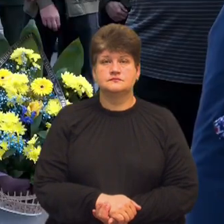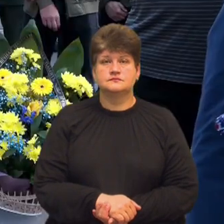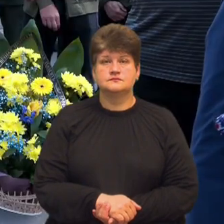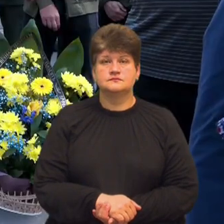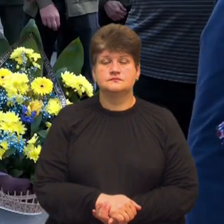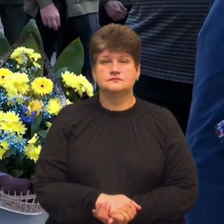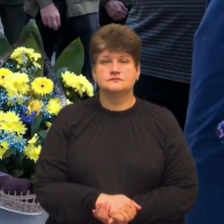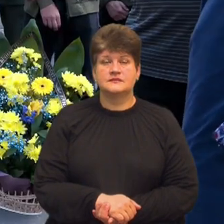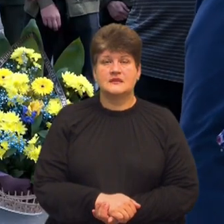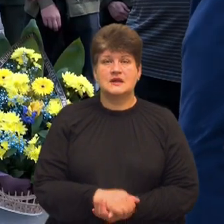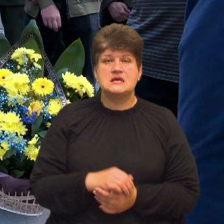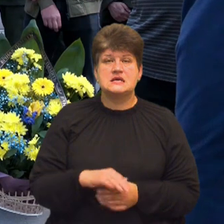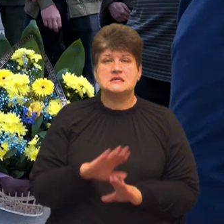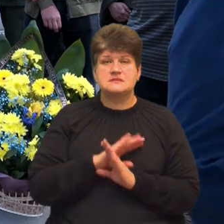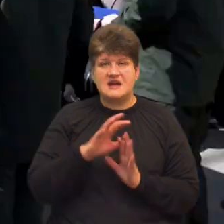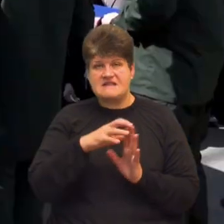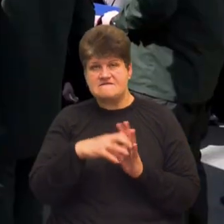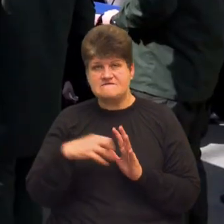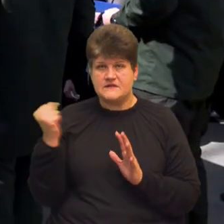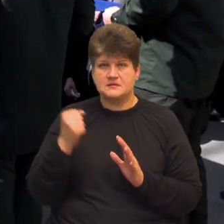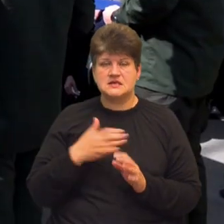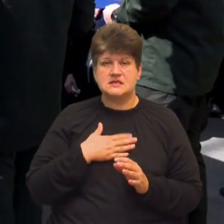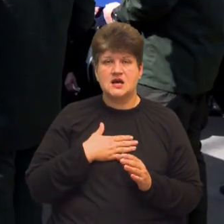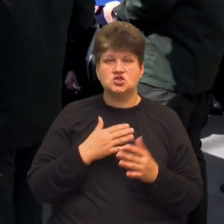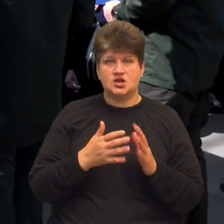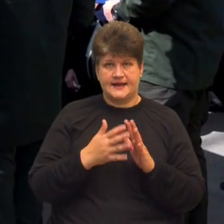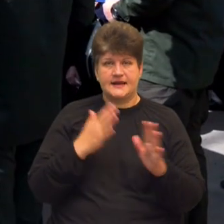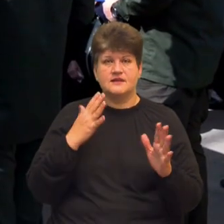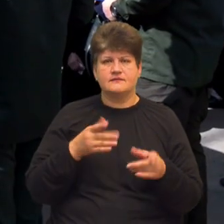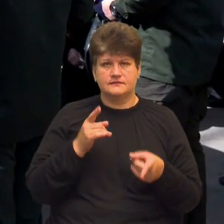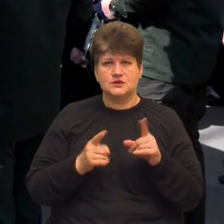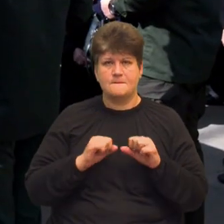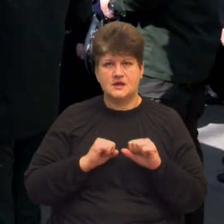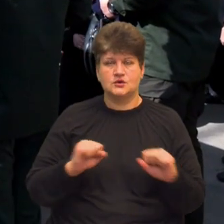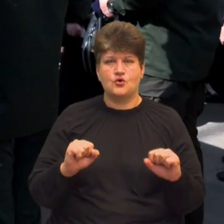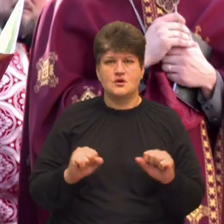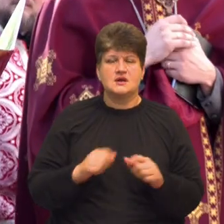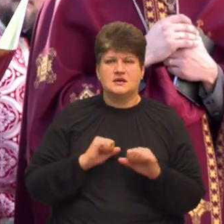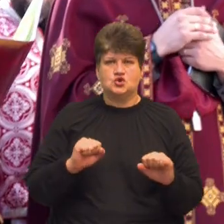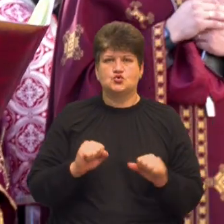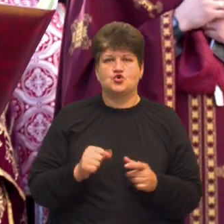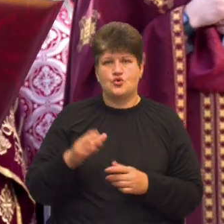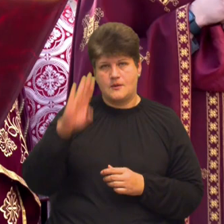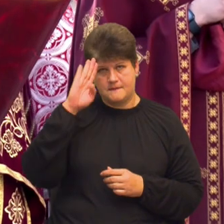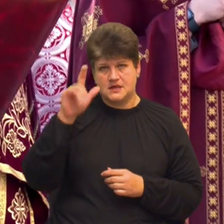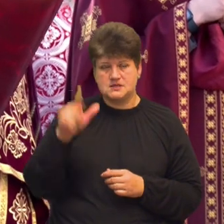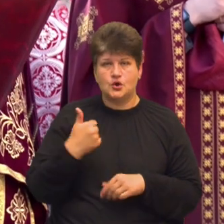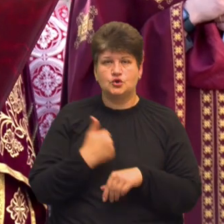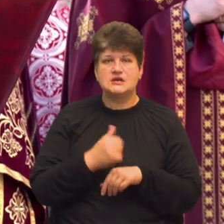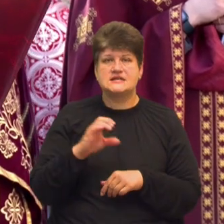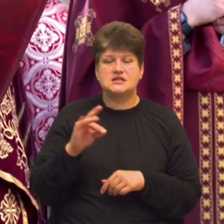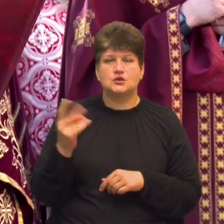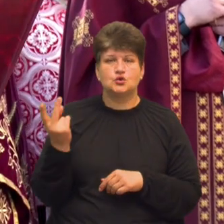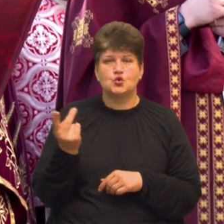Смерть вирвала з наших рядів справжнього патріота і громадянина, мужнього і рішучого бійця, головного сержанта 2-го